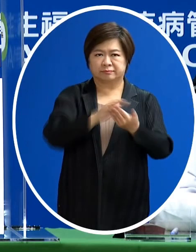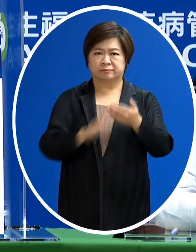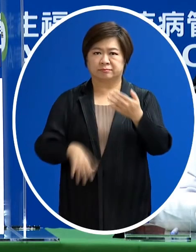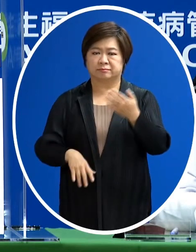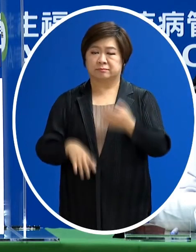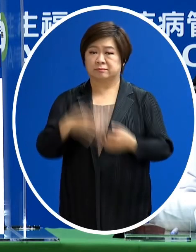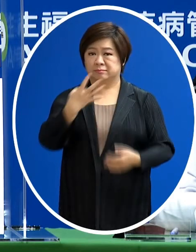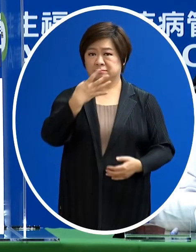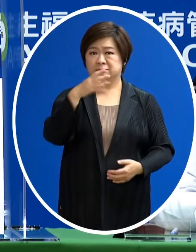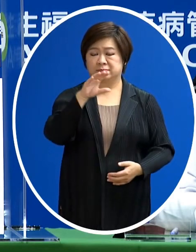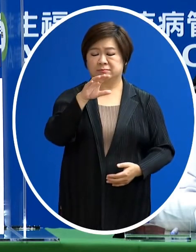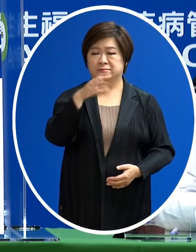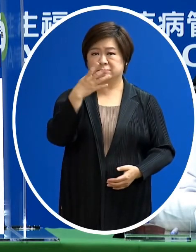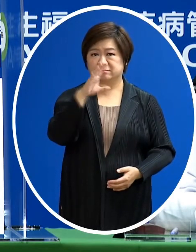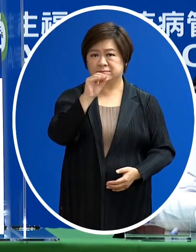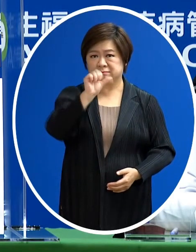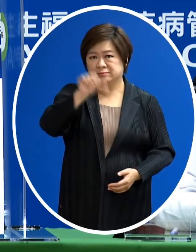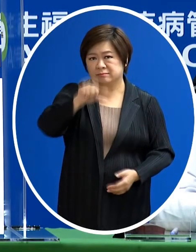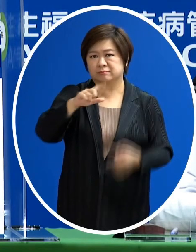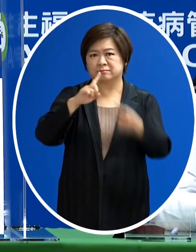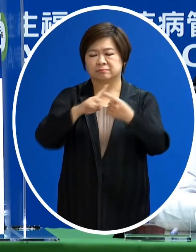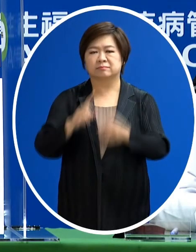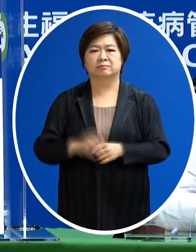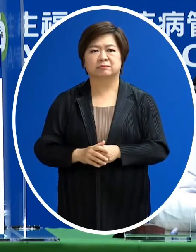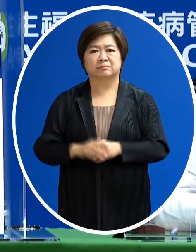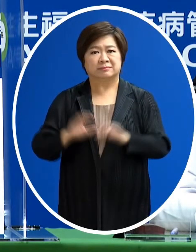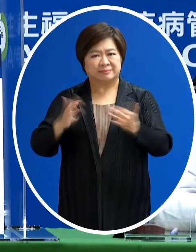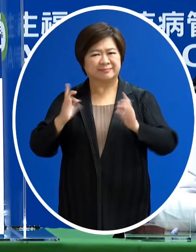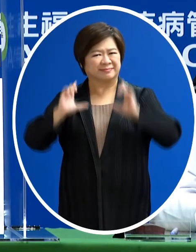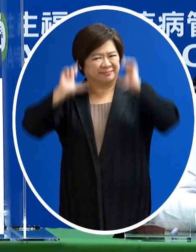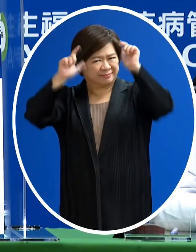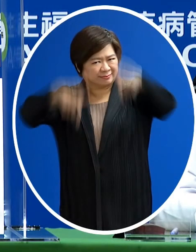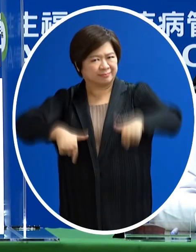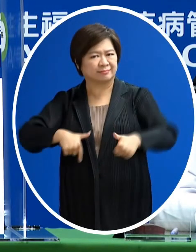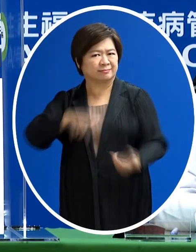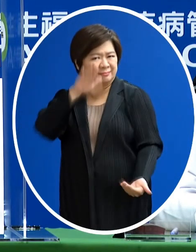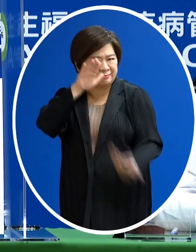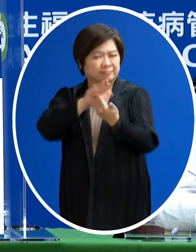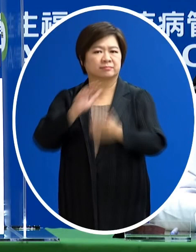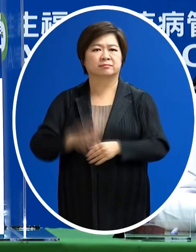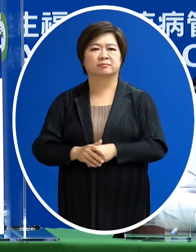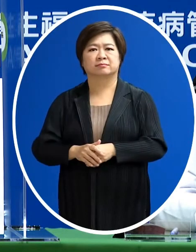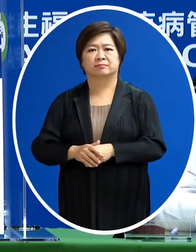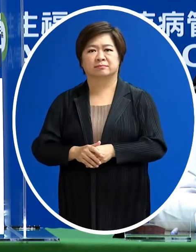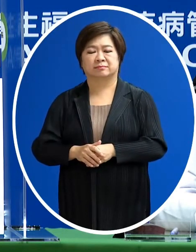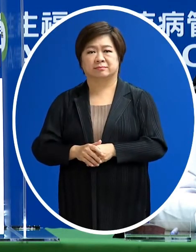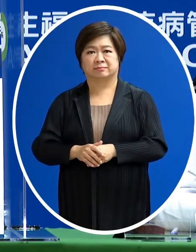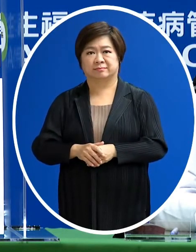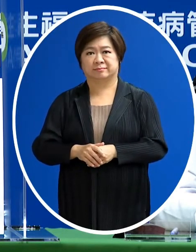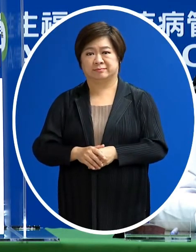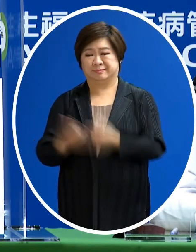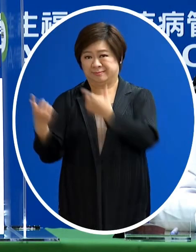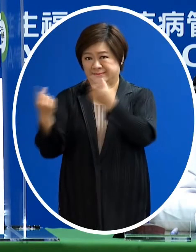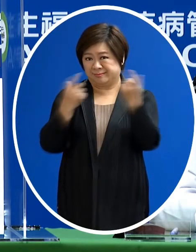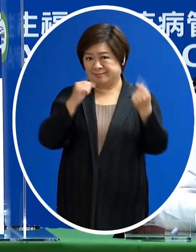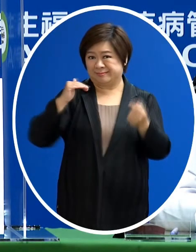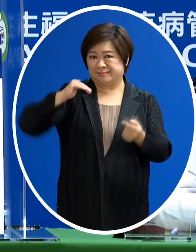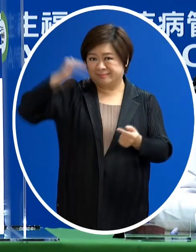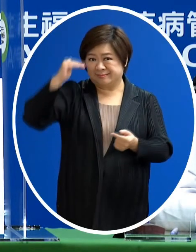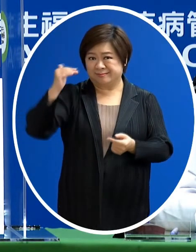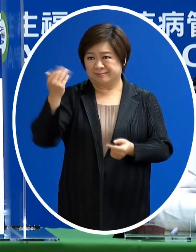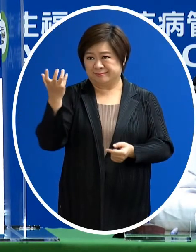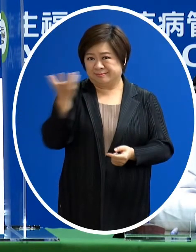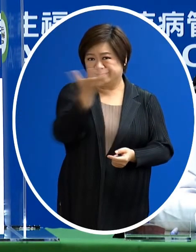5萬這是一個 單日最高 它不會一直維持在高點它應該都是